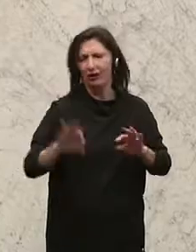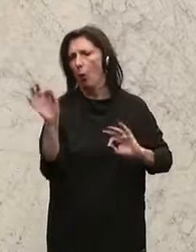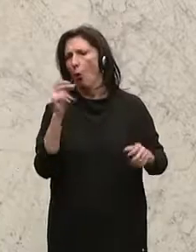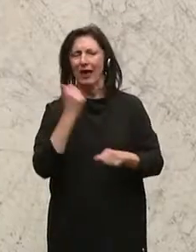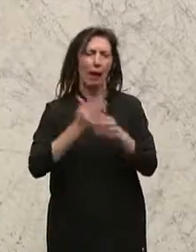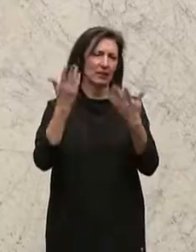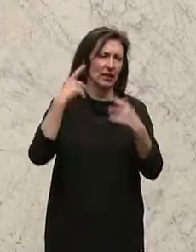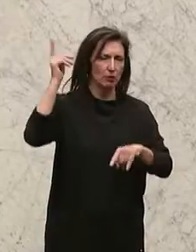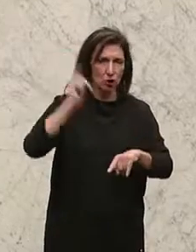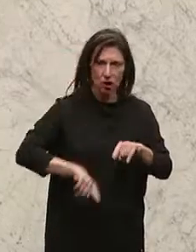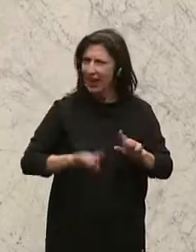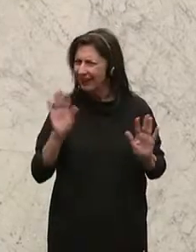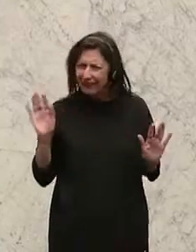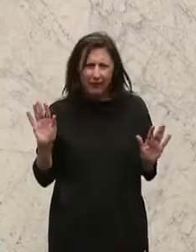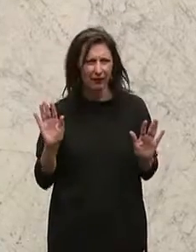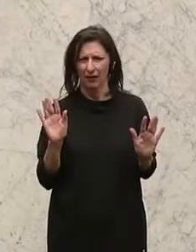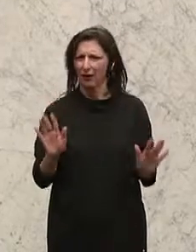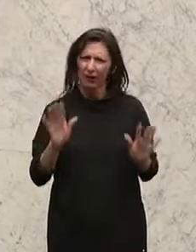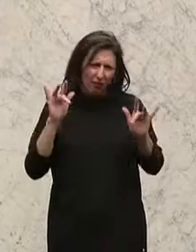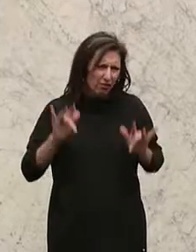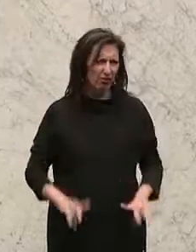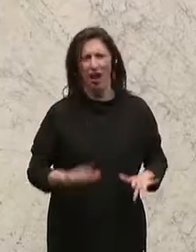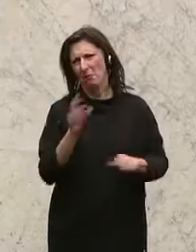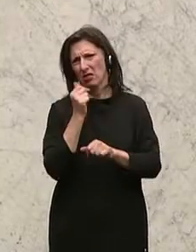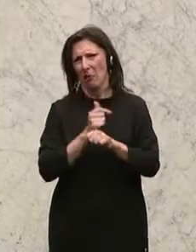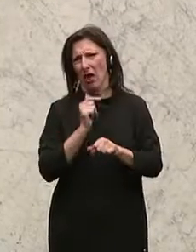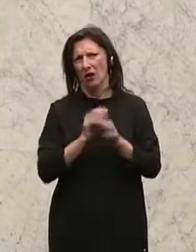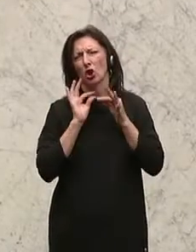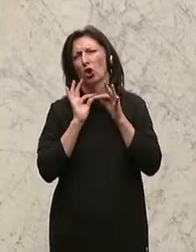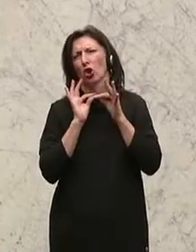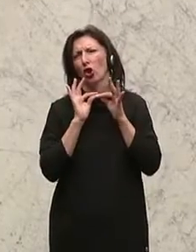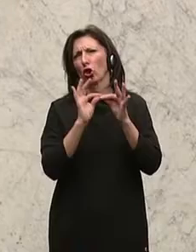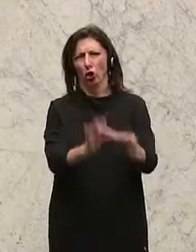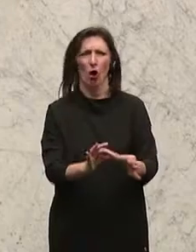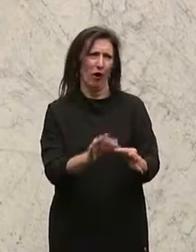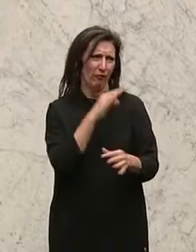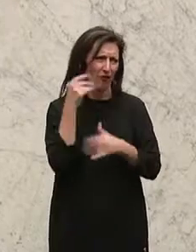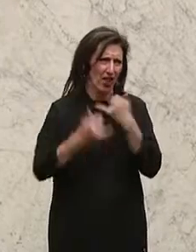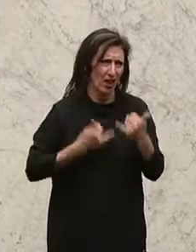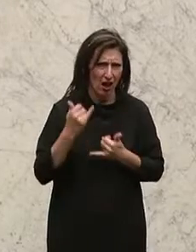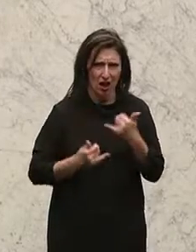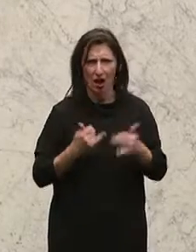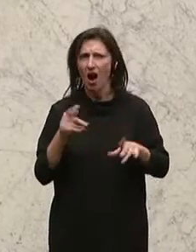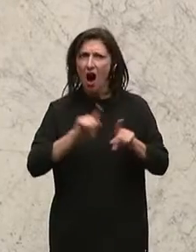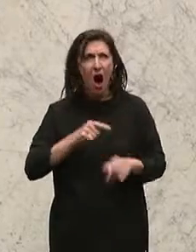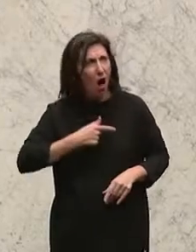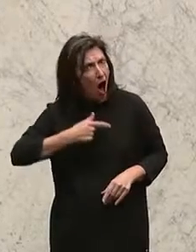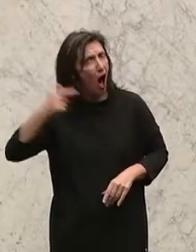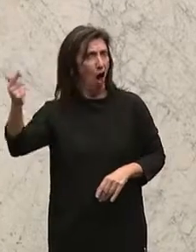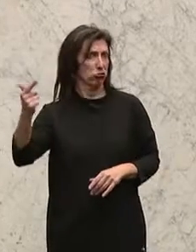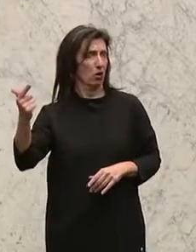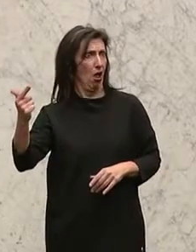Arbeitsklima haben. Wir haben langjährigste Mitarbeiter. Die treue bei uns arbeiten. Auch aus dem Ausland.